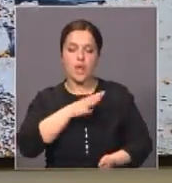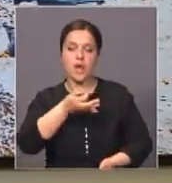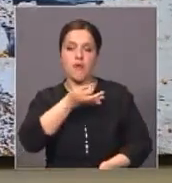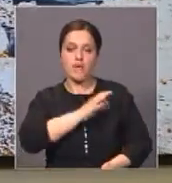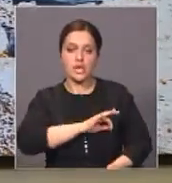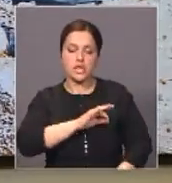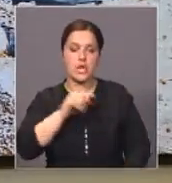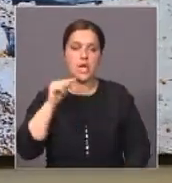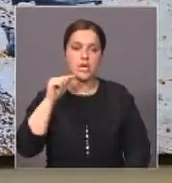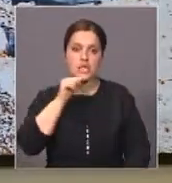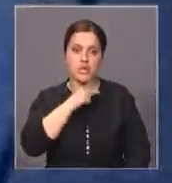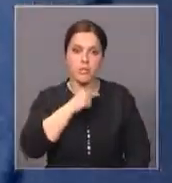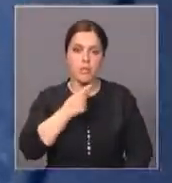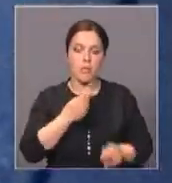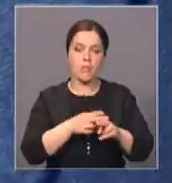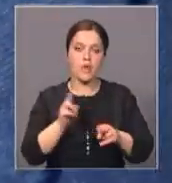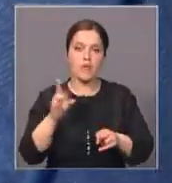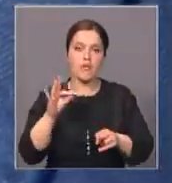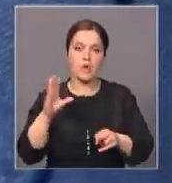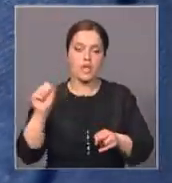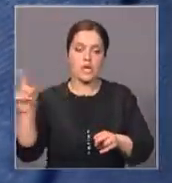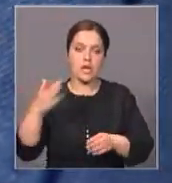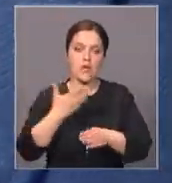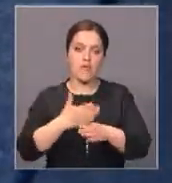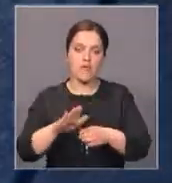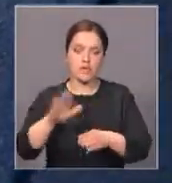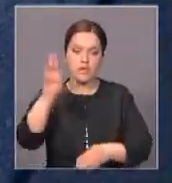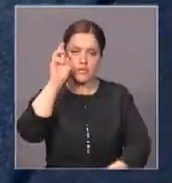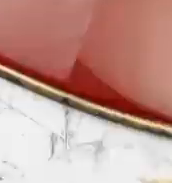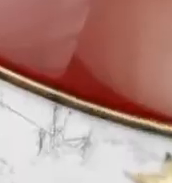экономить те квоты, которые тебе выделяются.